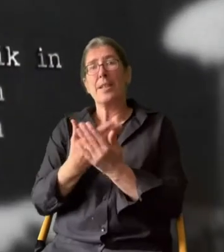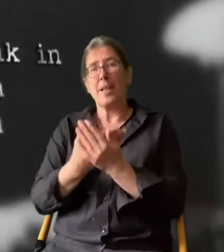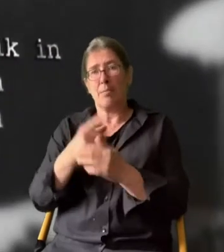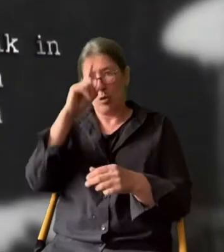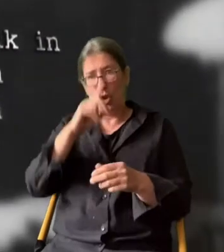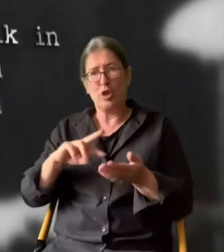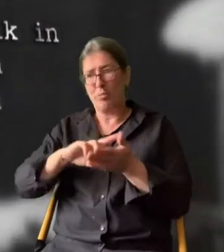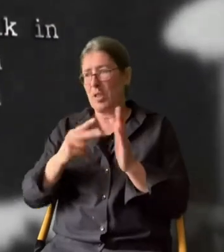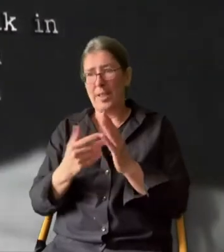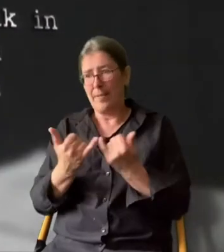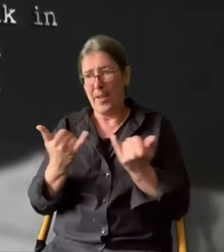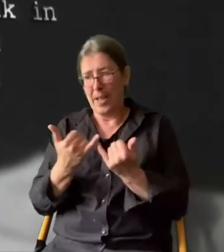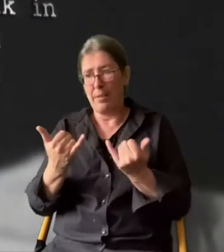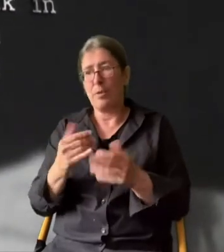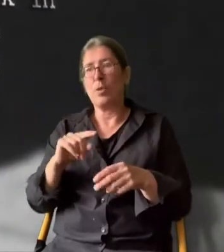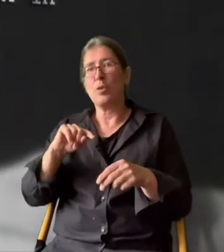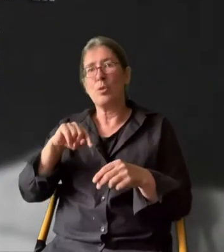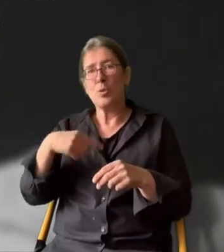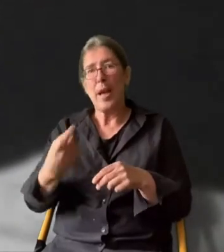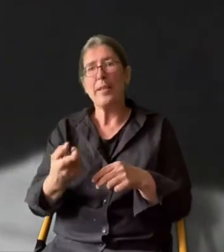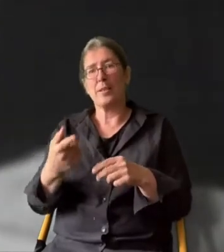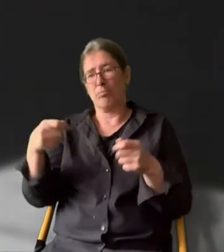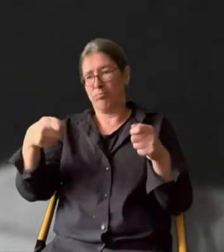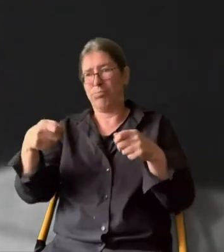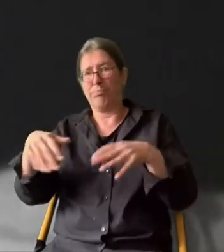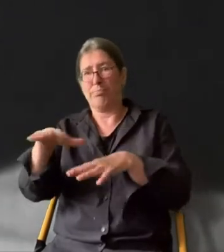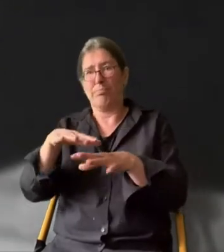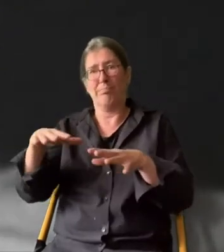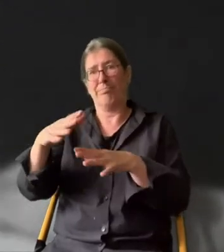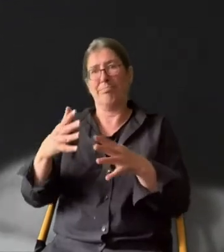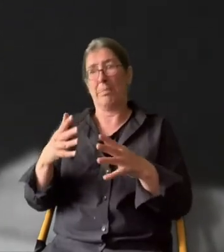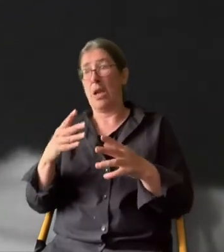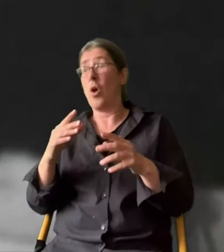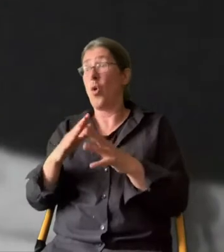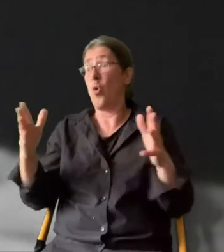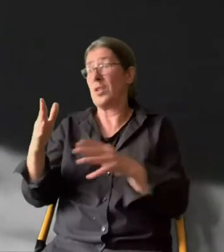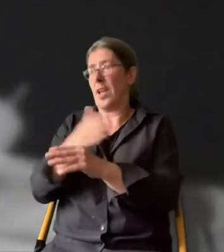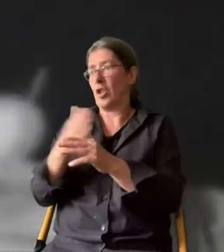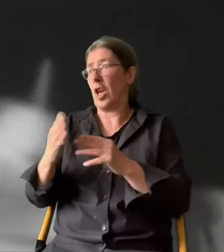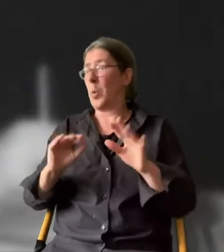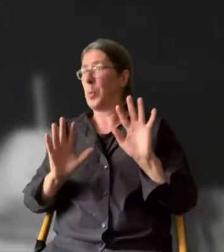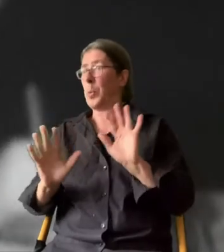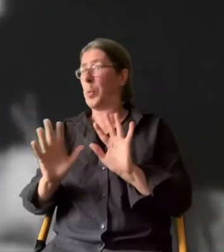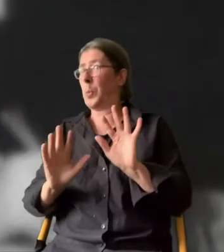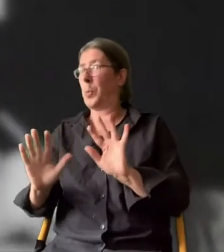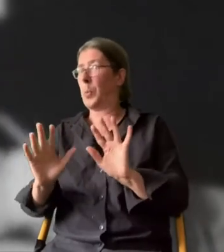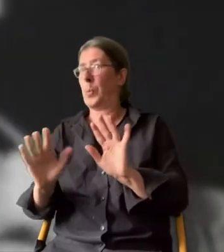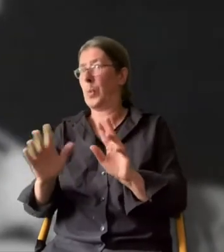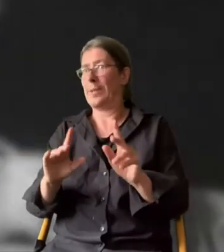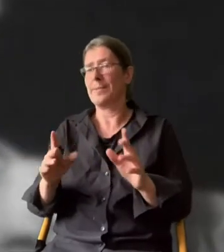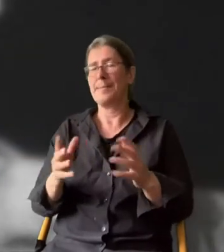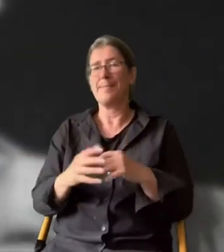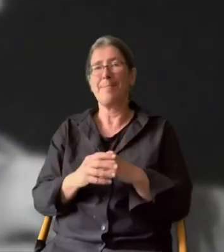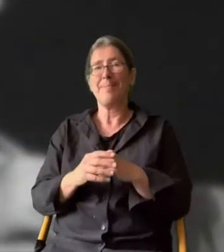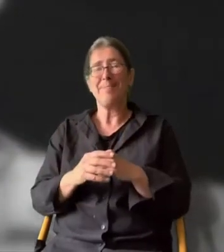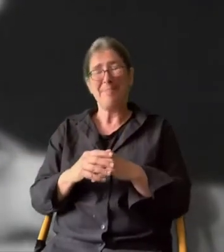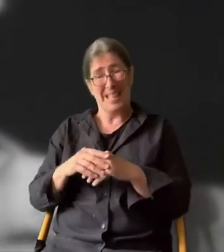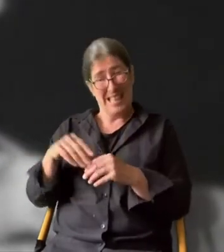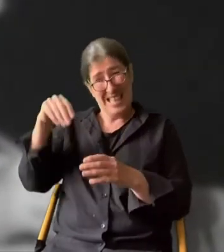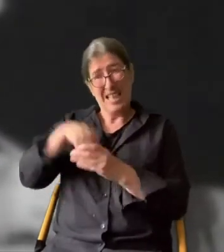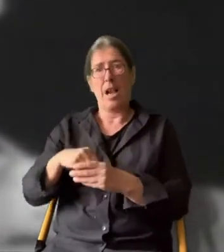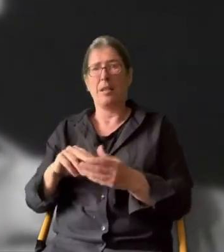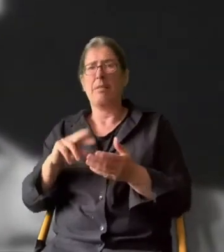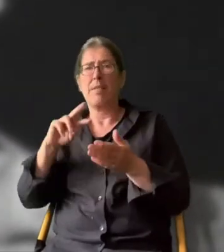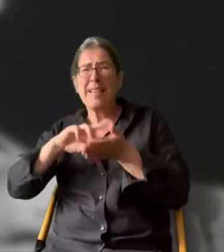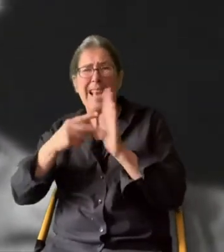die deutsche Politik in dieser Beziehung zunächst darin bestehen müssen, zu finanzieren und den großen Entscheidungen auszuweichen. Es ging